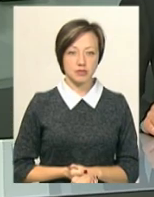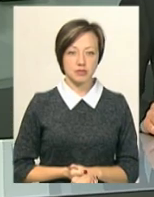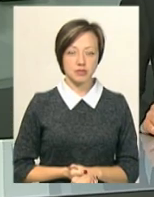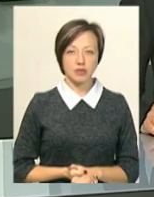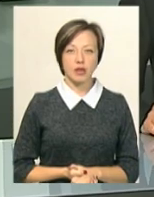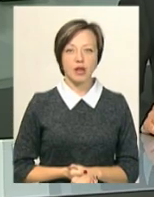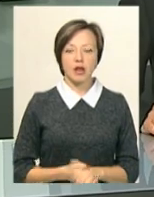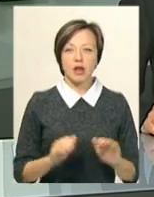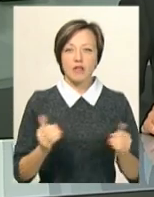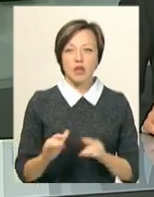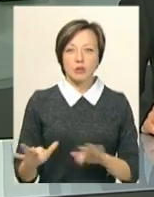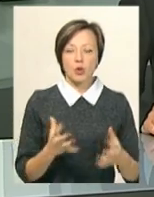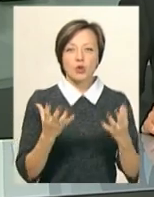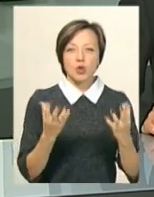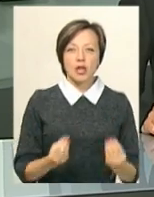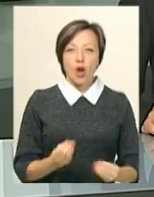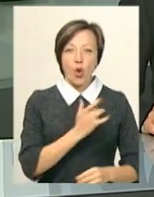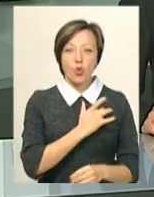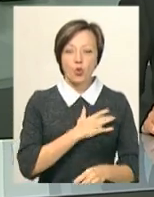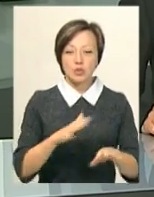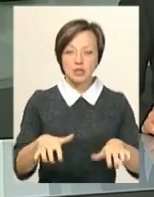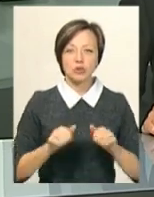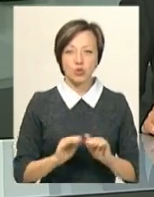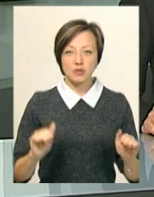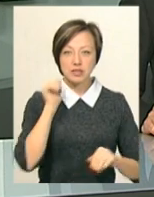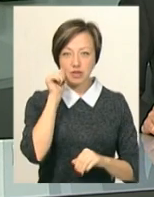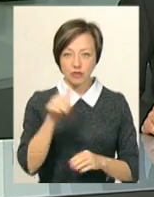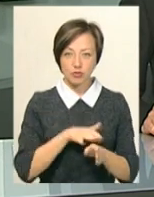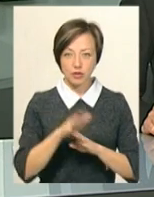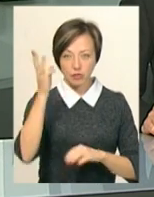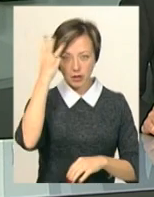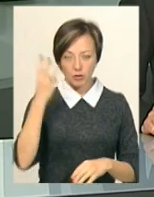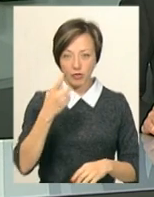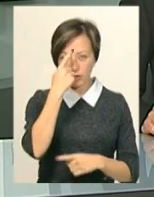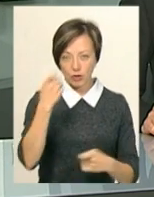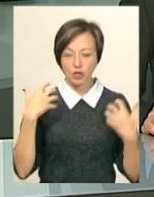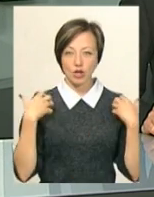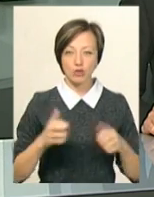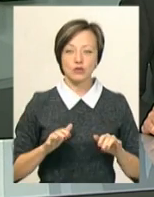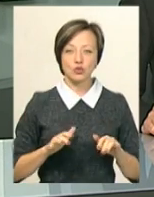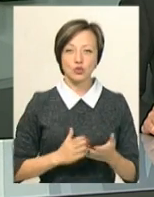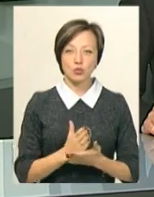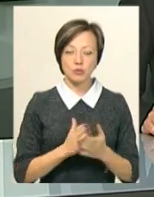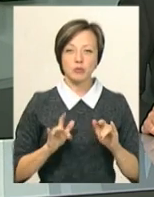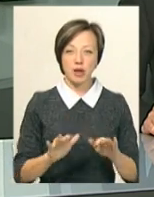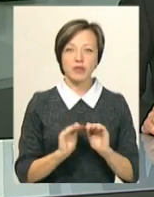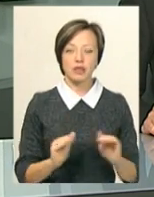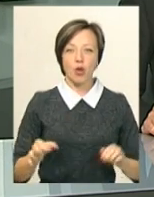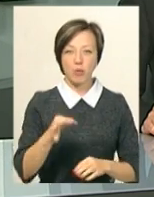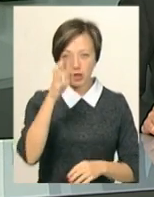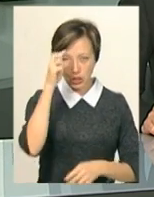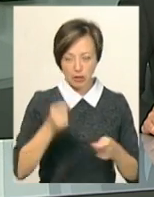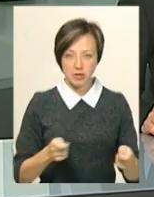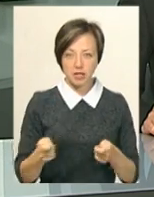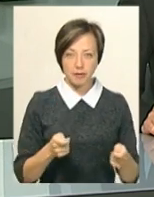Флешмоб до дня усиновлення відбудеться завтра у Хмельницькому. Про це повідомила начальник служби у справах дітей облдержадміністрації Ніна